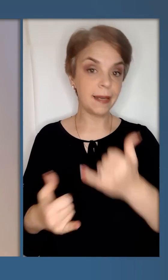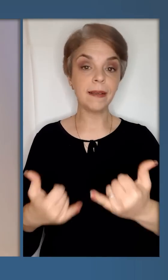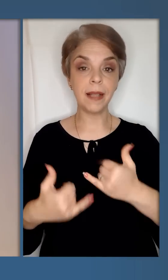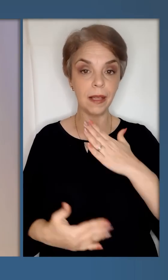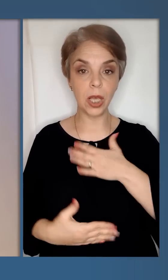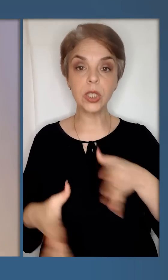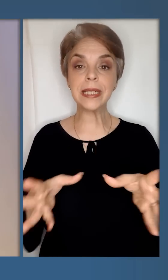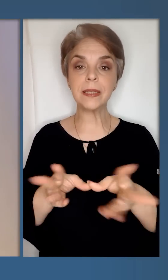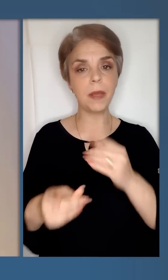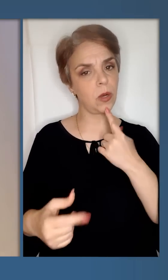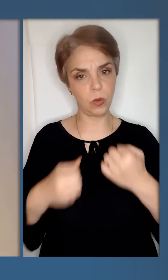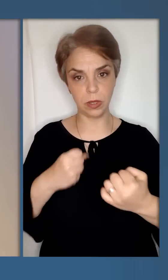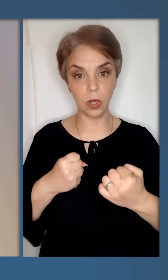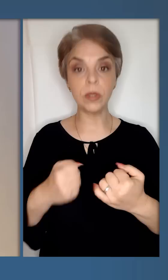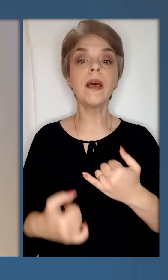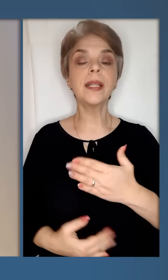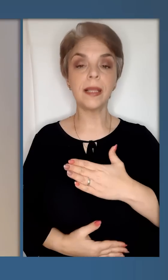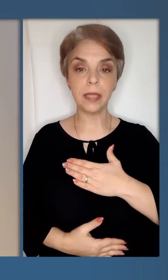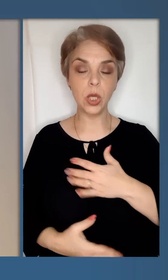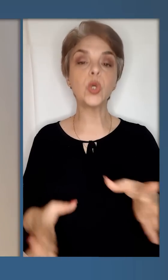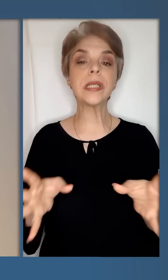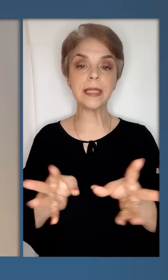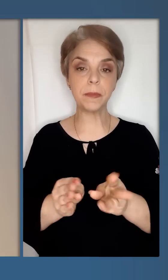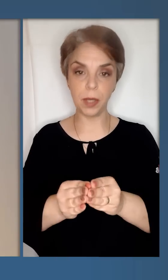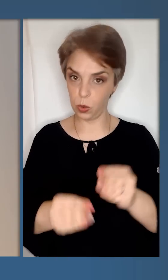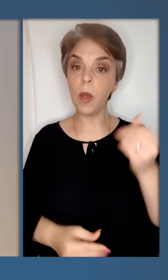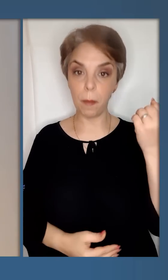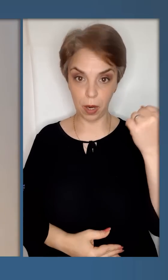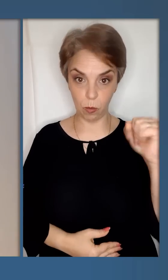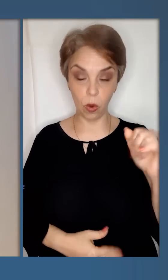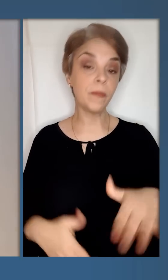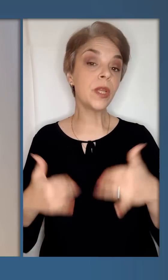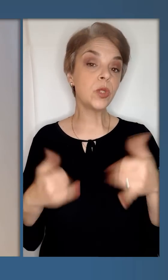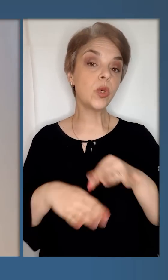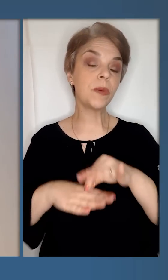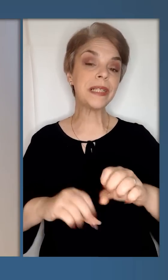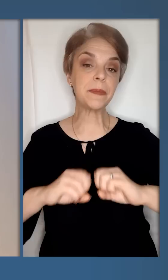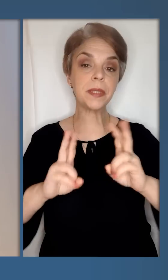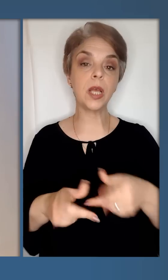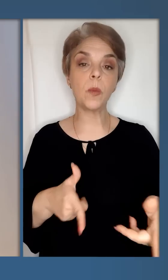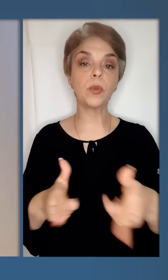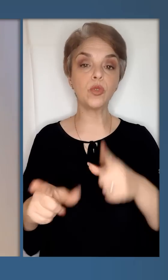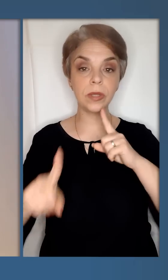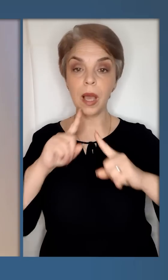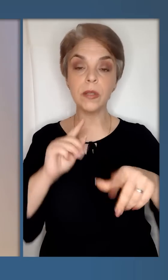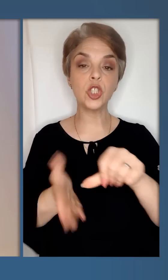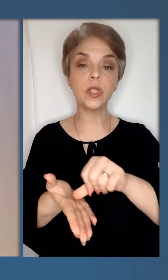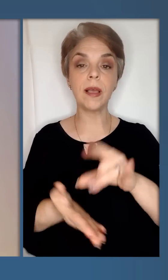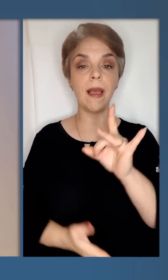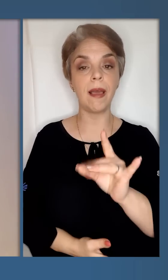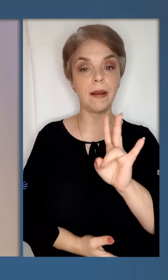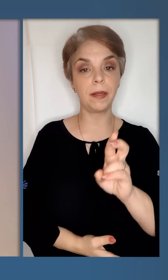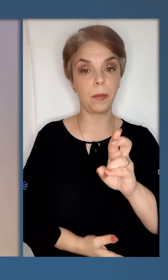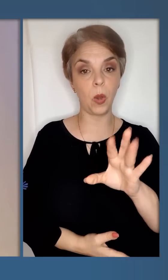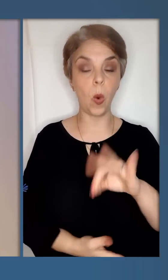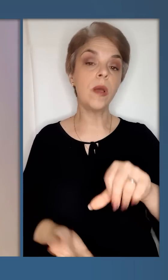на цей рік для нашої спільної стійкості, для нашої спільної перемоги. Сьогодні провів спеціальну підготовчу